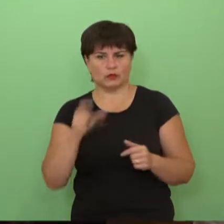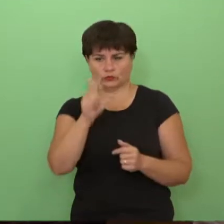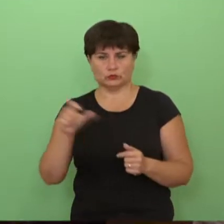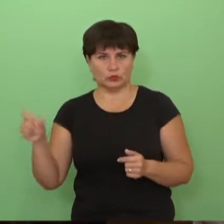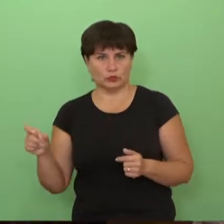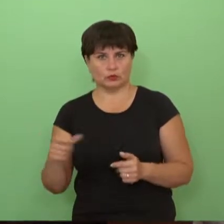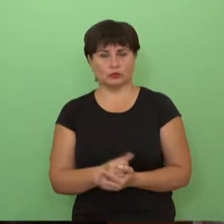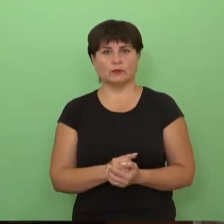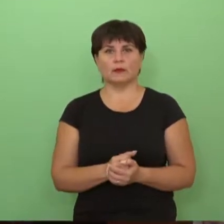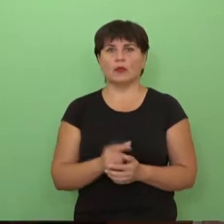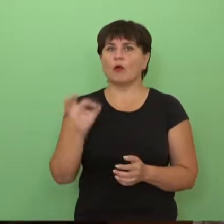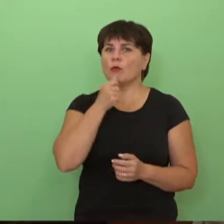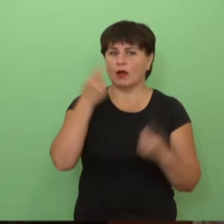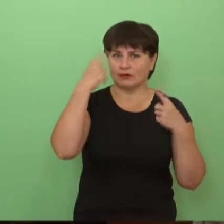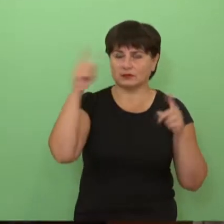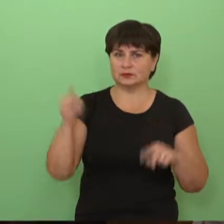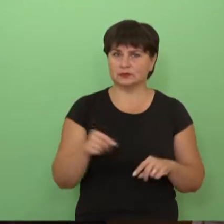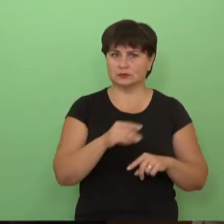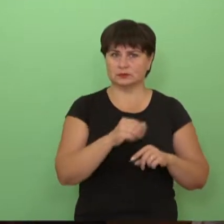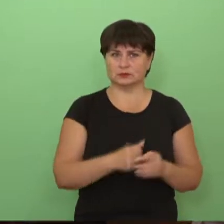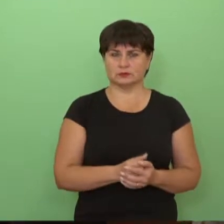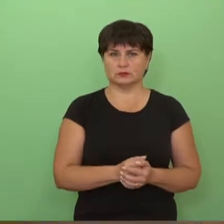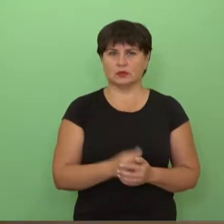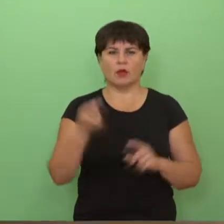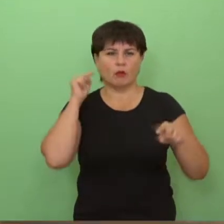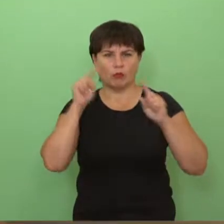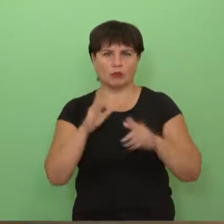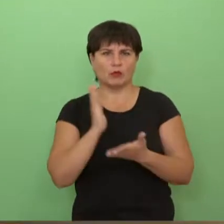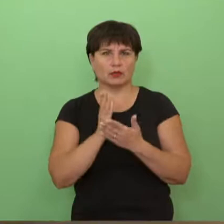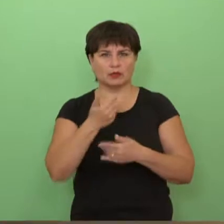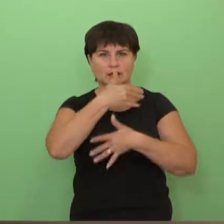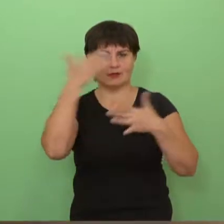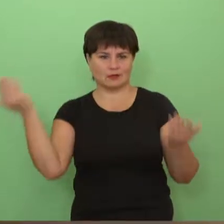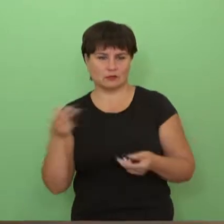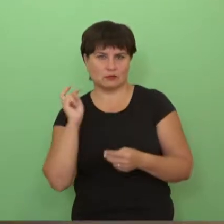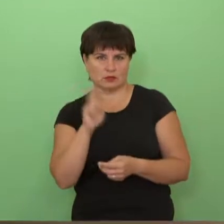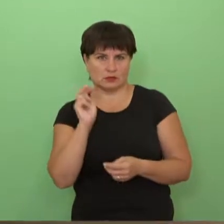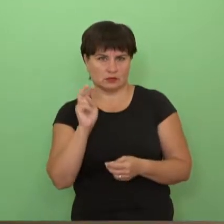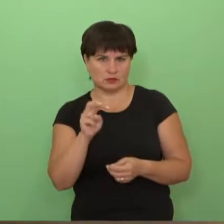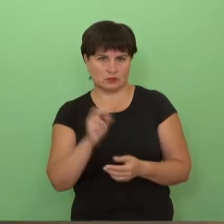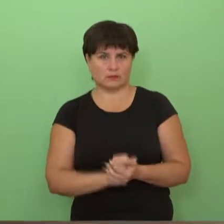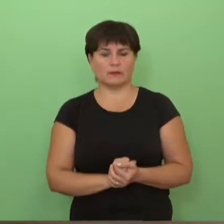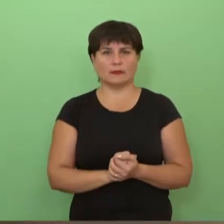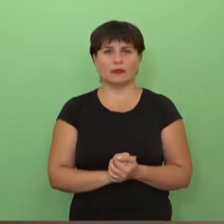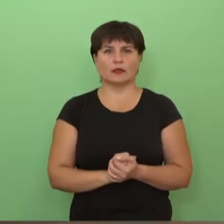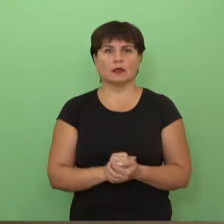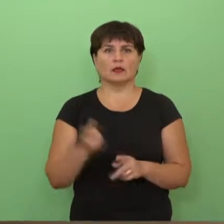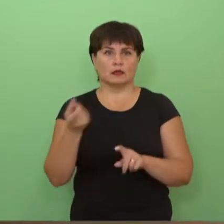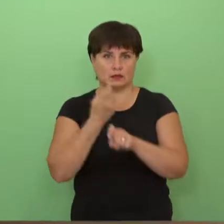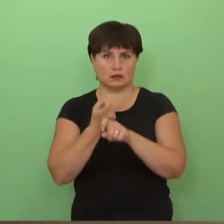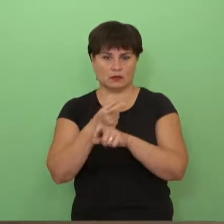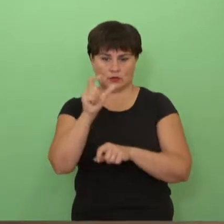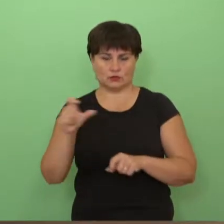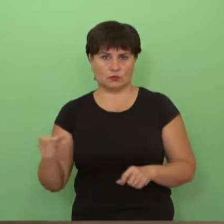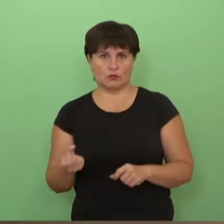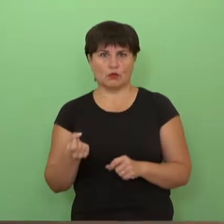pacientų turit, o būtent, sakykime, kitos... Populiariausiai yra dienos stacionaras, vis tik tai ir kėdainiečiai, manau,